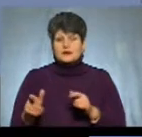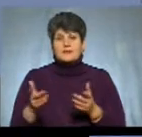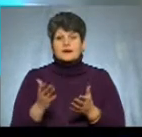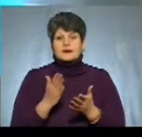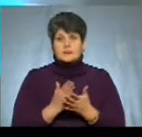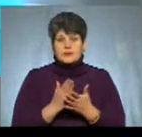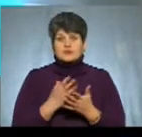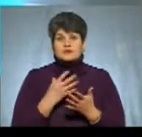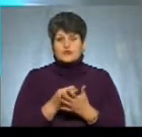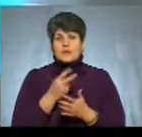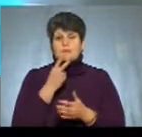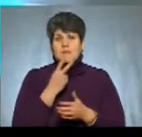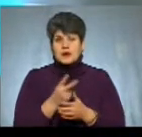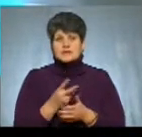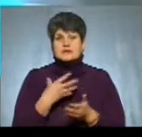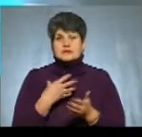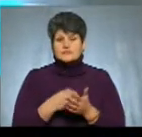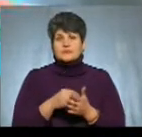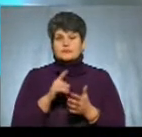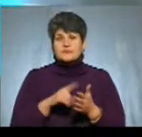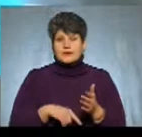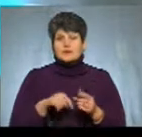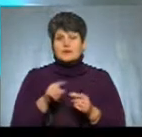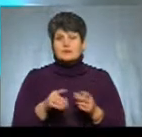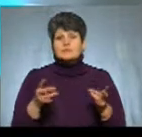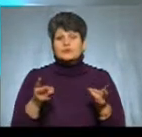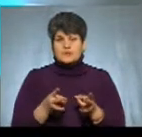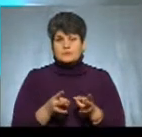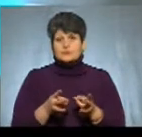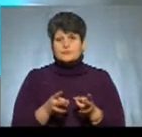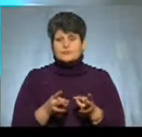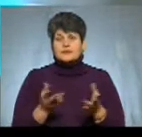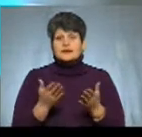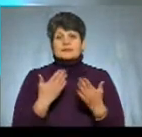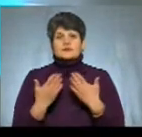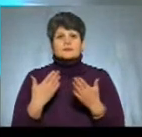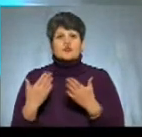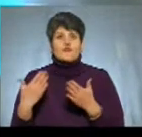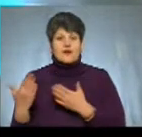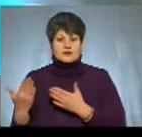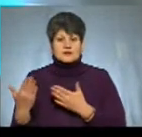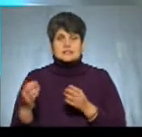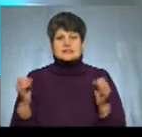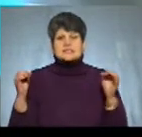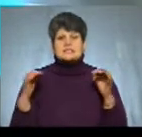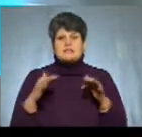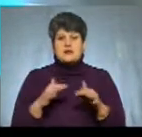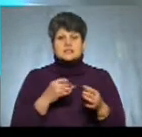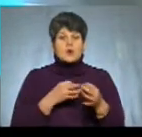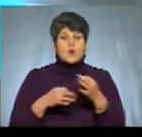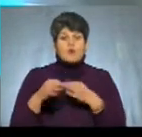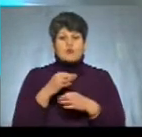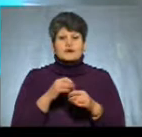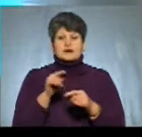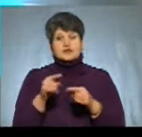своє бачення, мають свої переконання, їм потрібно десь поспілкуватися, зібратися, обговорити ті чи